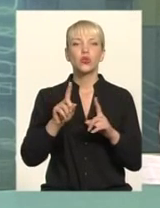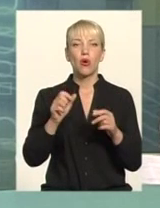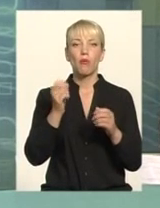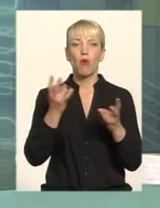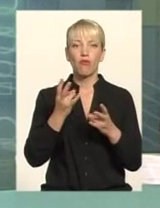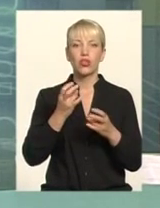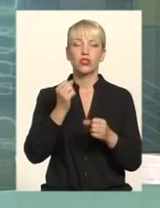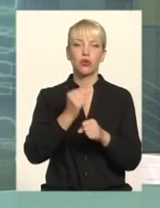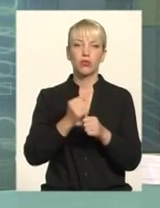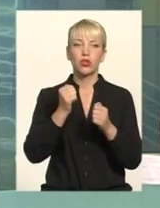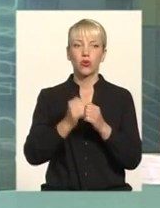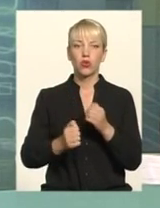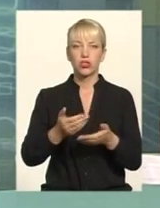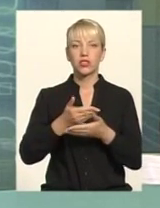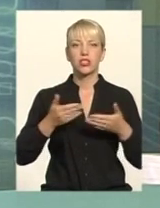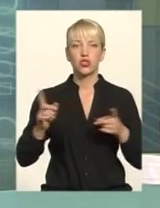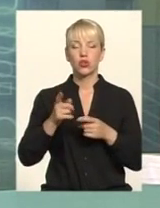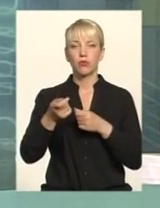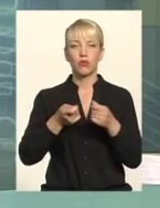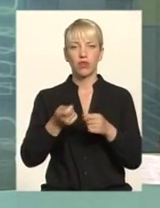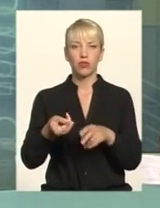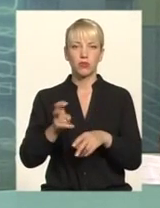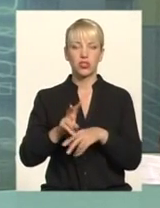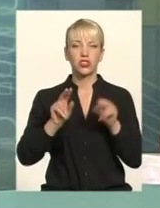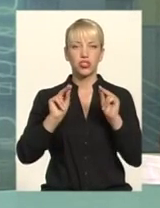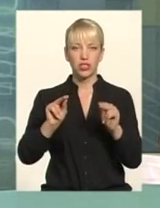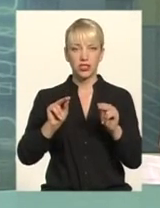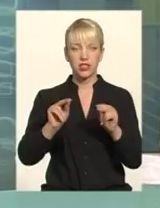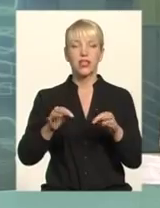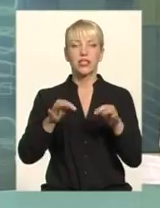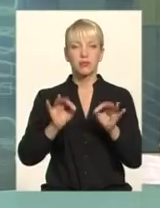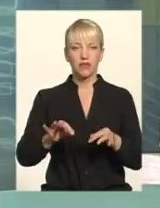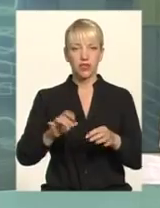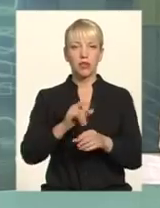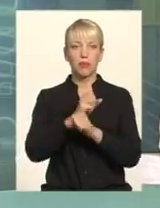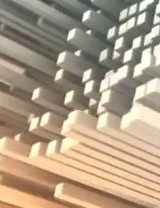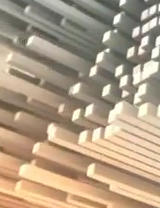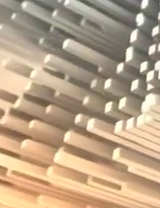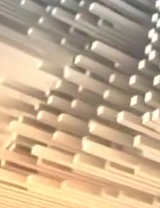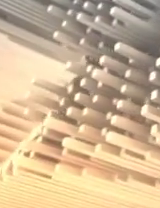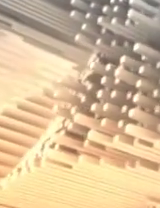у владу прийшли чесні, справедливі і патріотичні політики